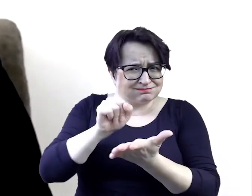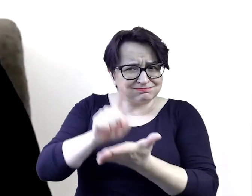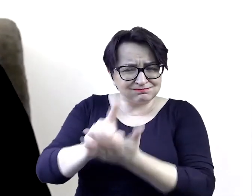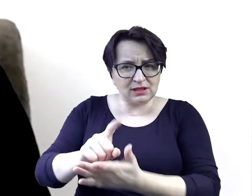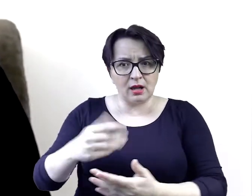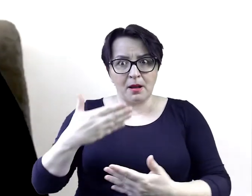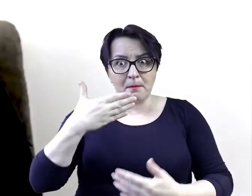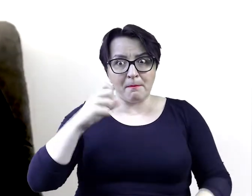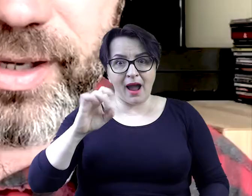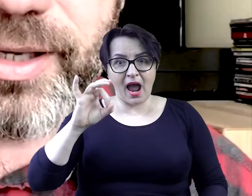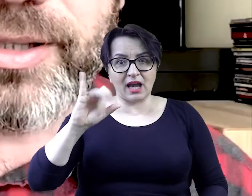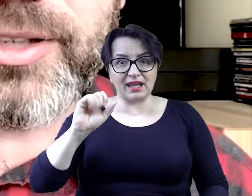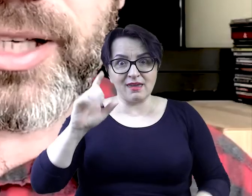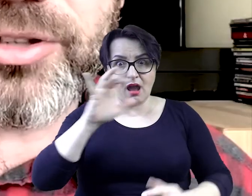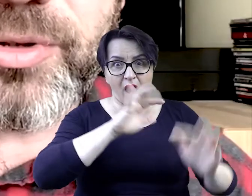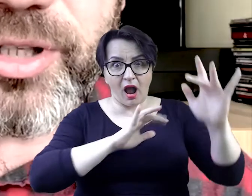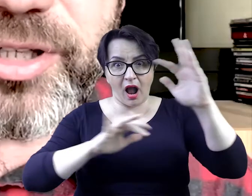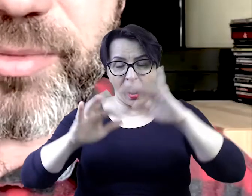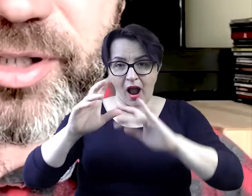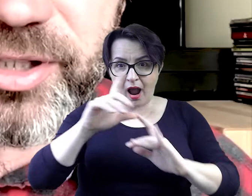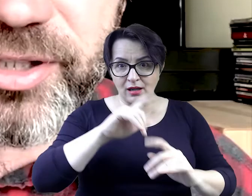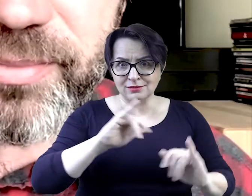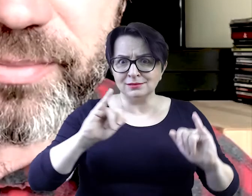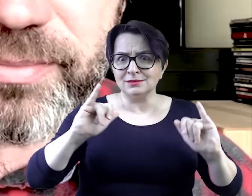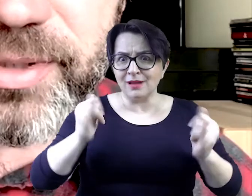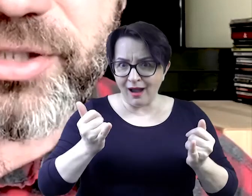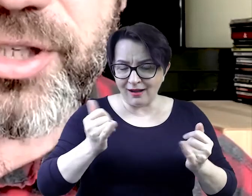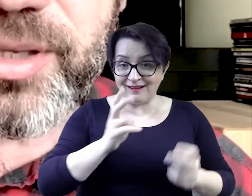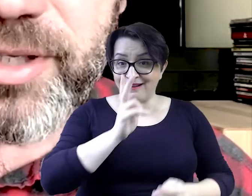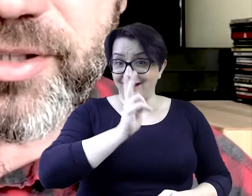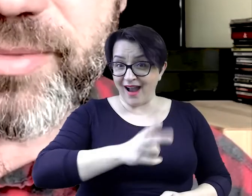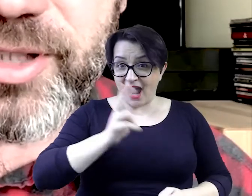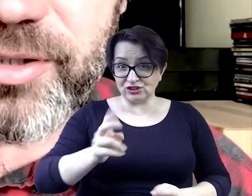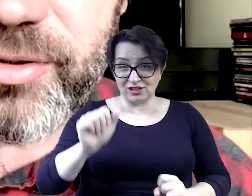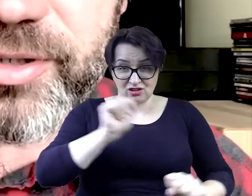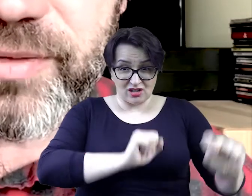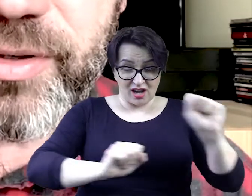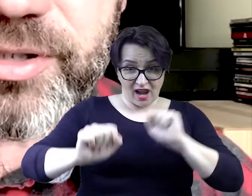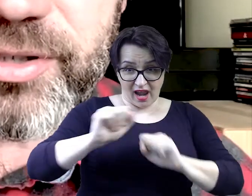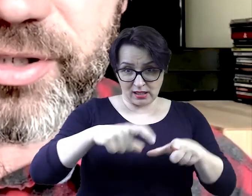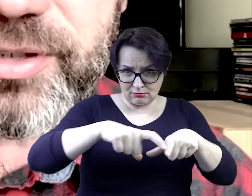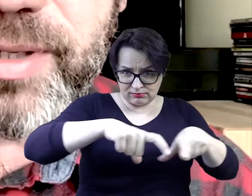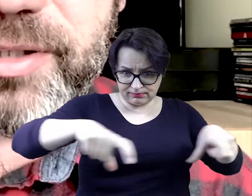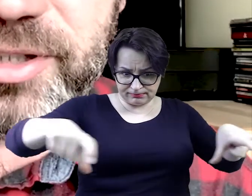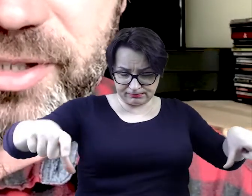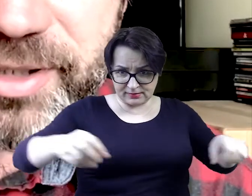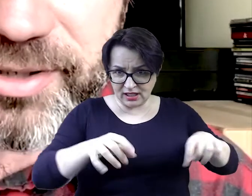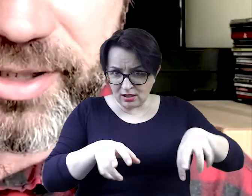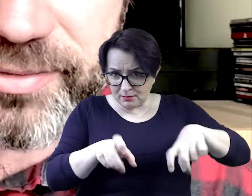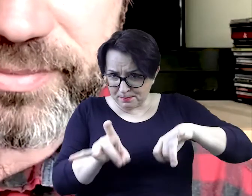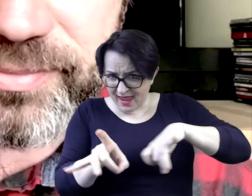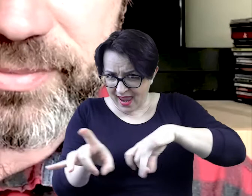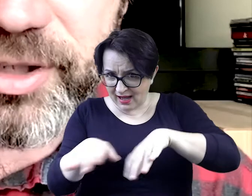zjawisko Z każdym kolejnym treningiem Bieżnia na miejskim stadionie Stawała się coraz bardziej